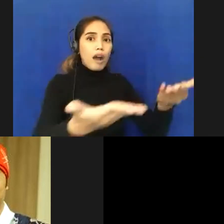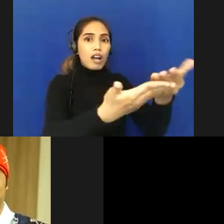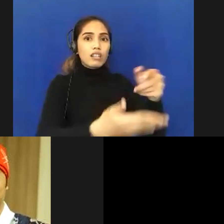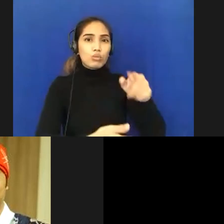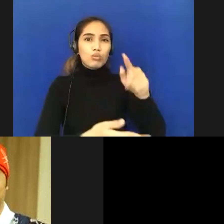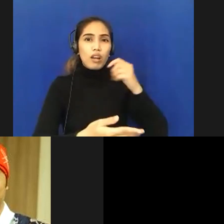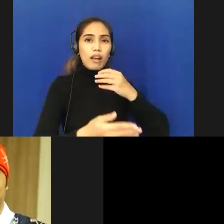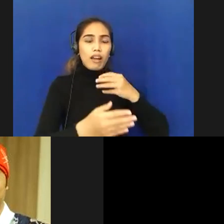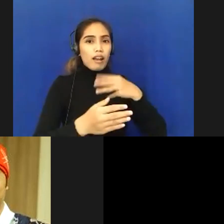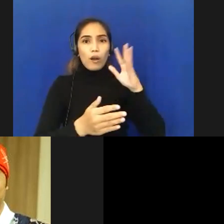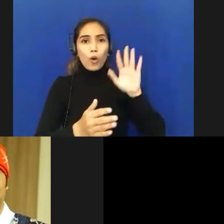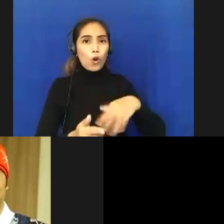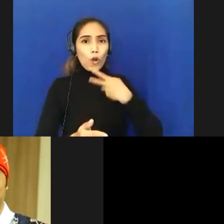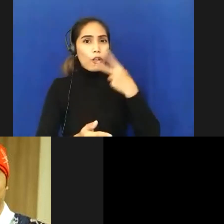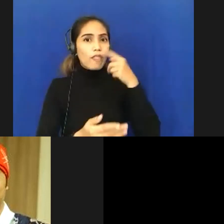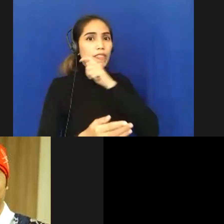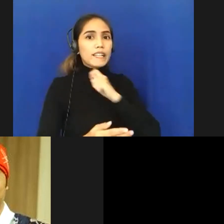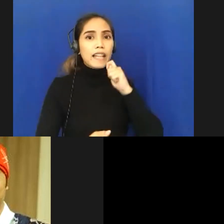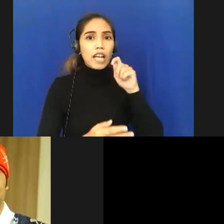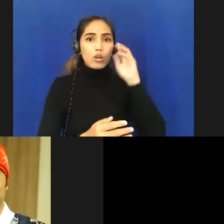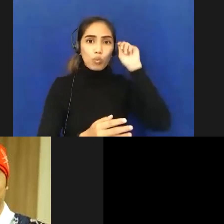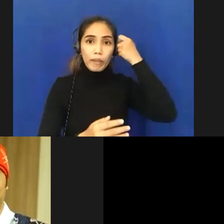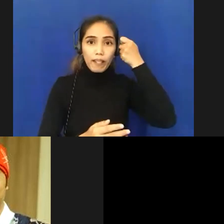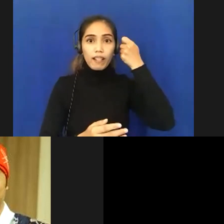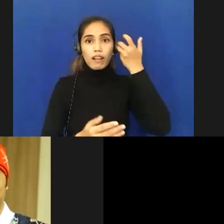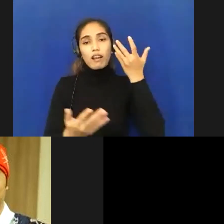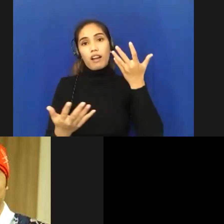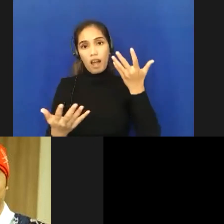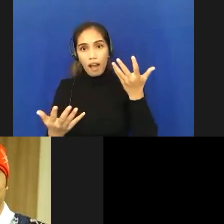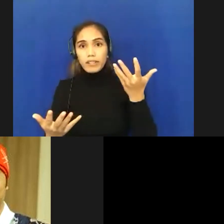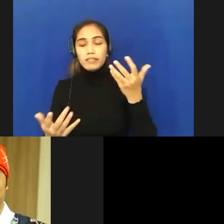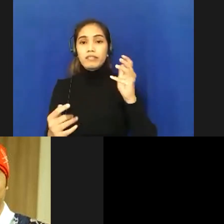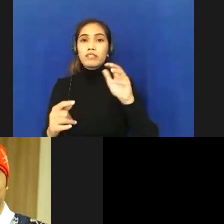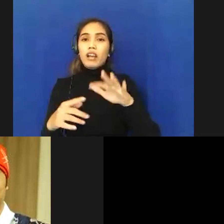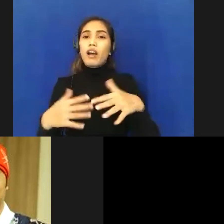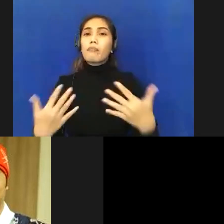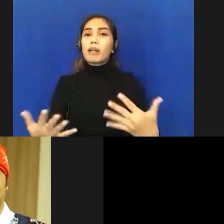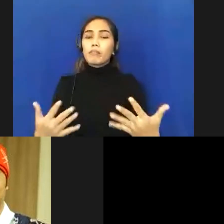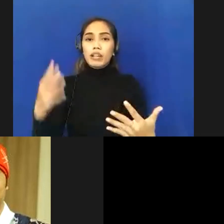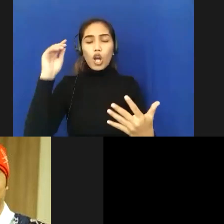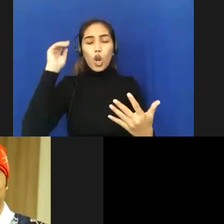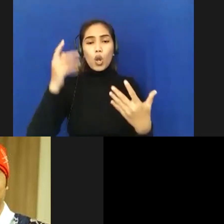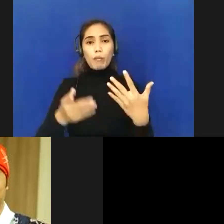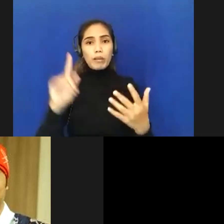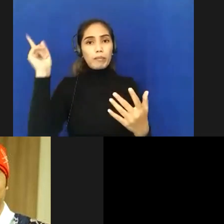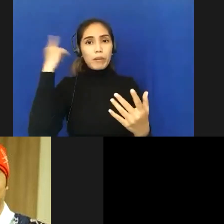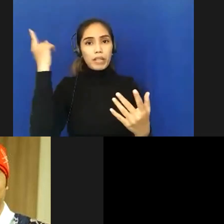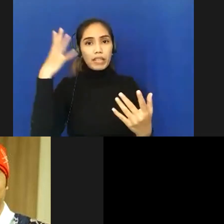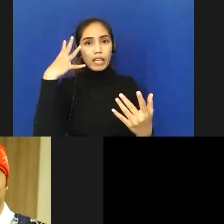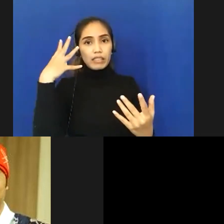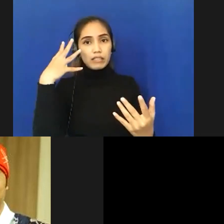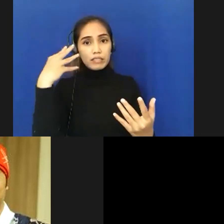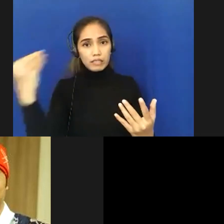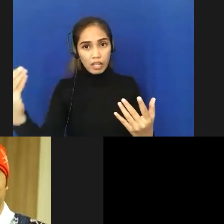-kira PMDA Sumpah Barat punya langkah-langkah konkret apa yang pertama bagaimana